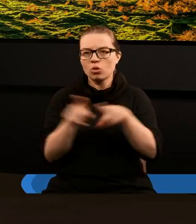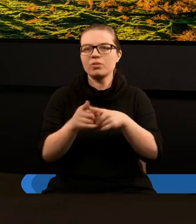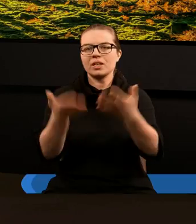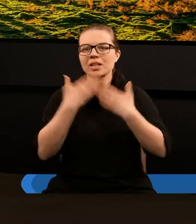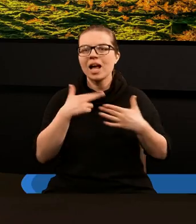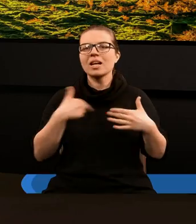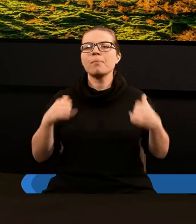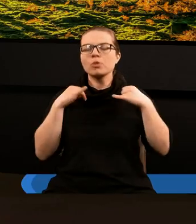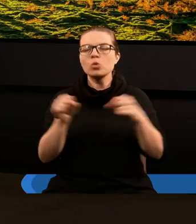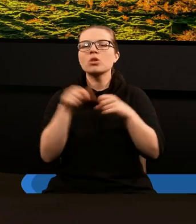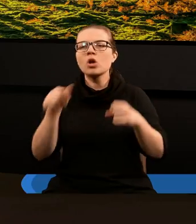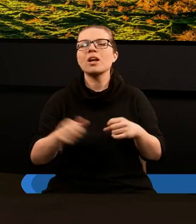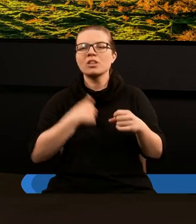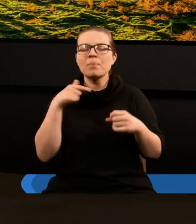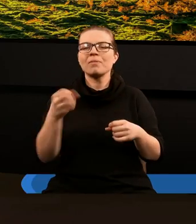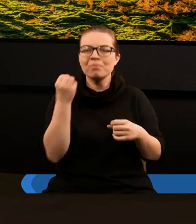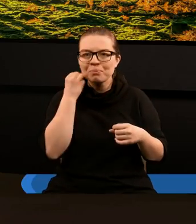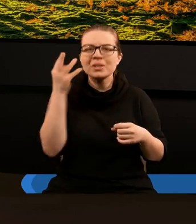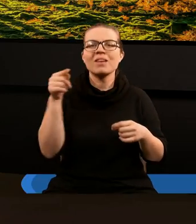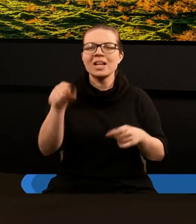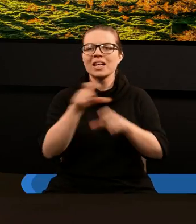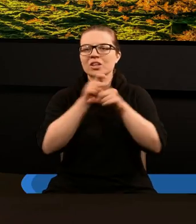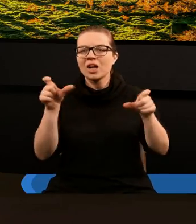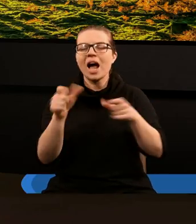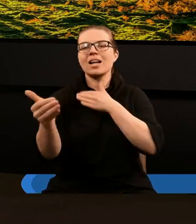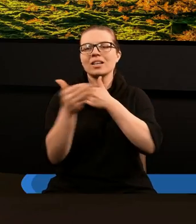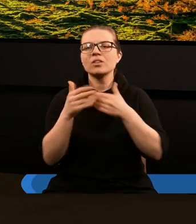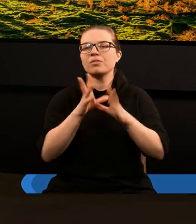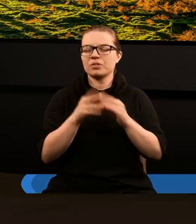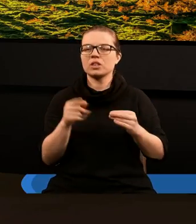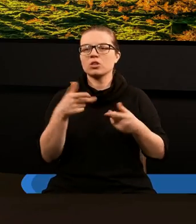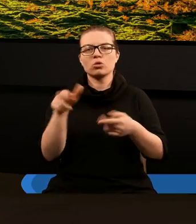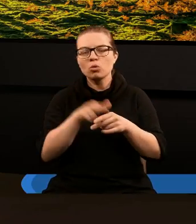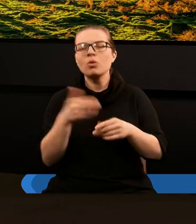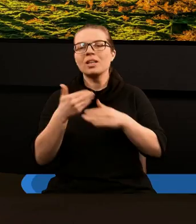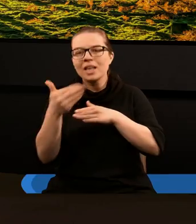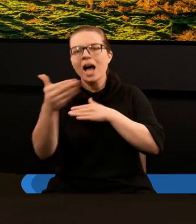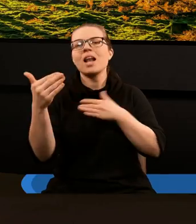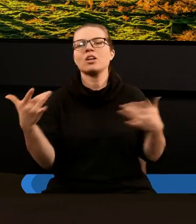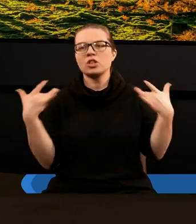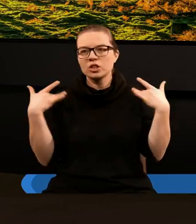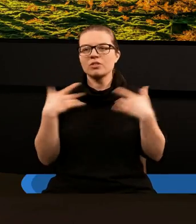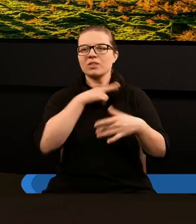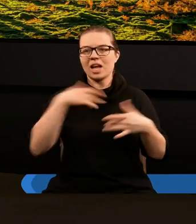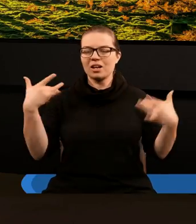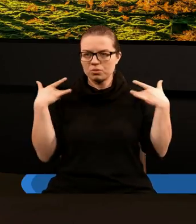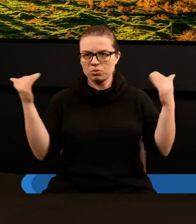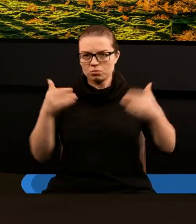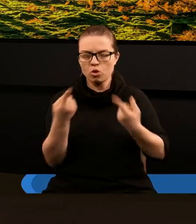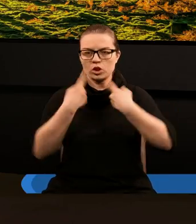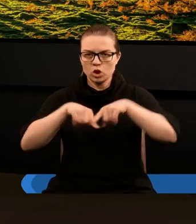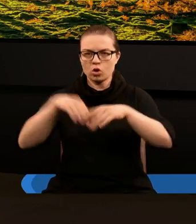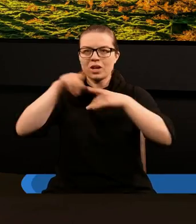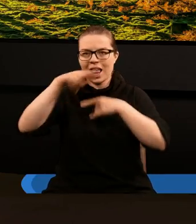siłę do tego, aby do takiego właśnie stanu doprowadzić i jest również obietnica, że On tego w naszym życiu może